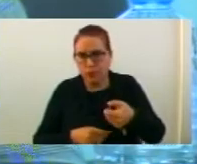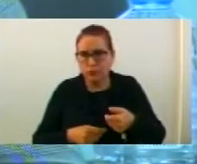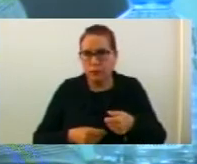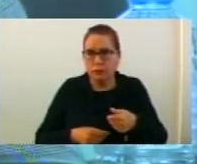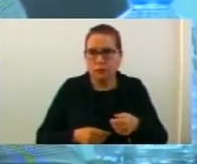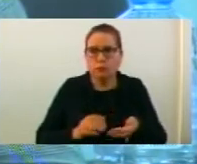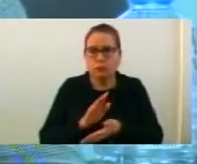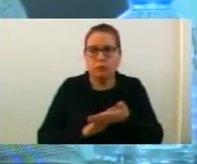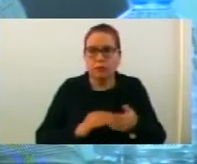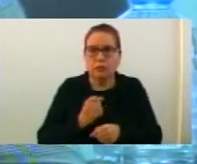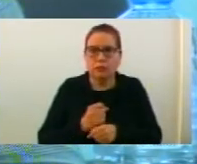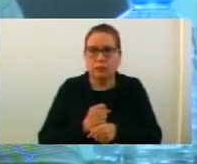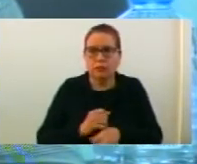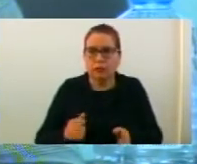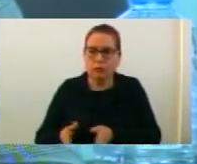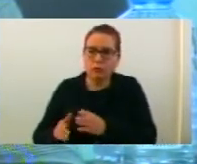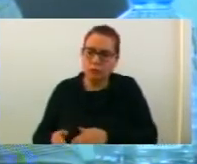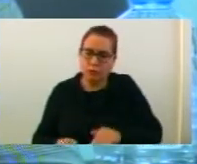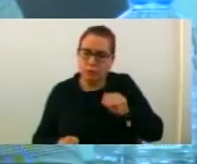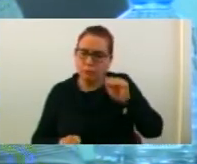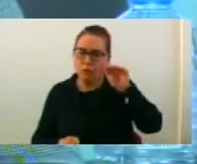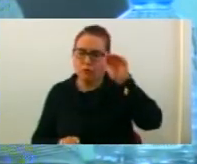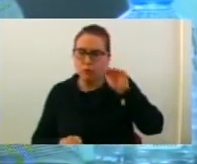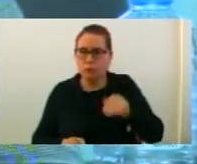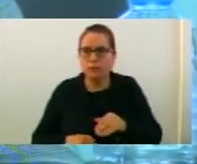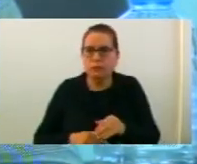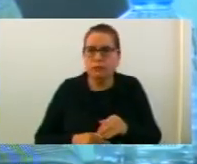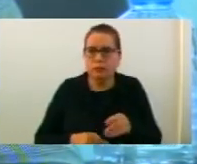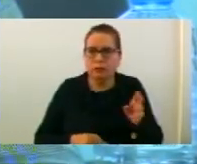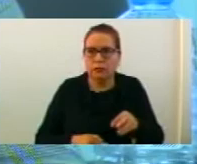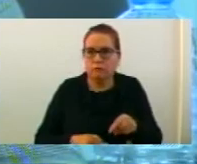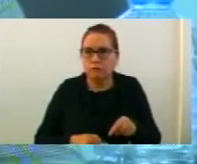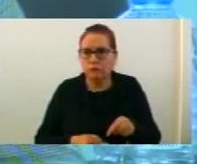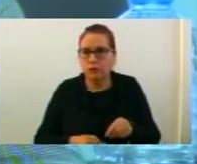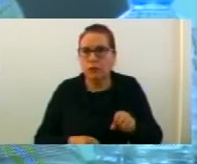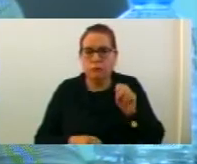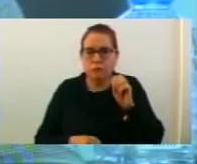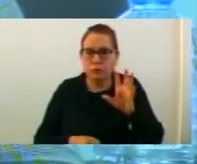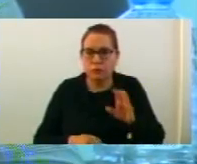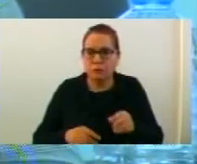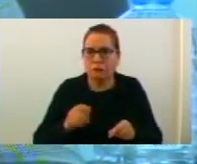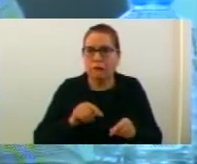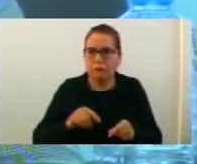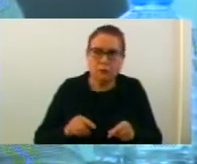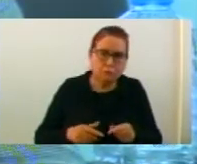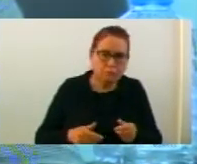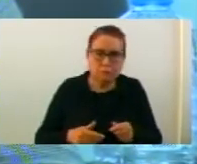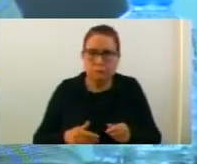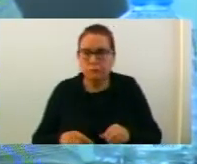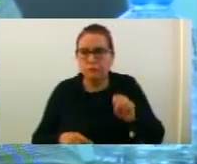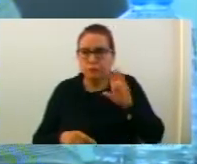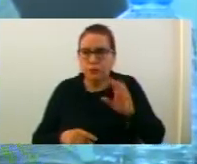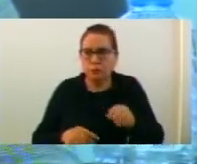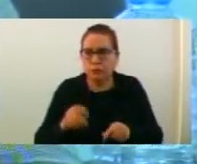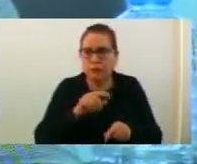е добар старт, меѓутоа, треба да продолжи да биде малце по висока таа стапка. Може би 500 евра. От тие 2000 евра приклучок,